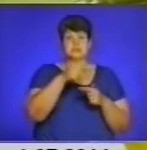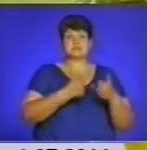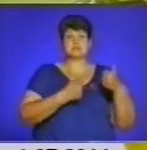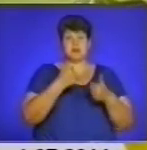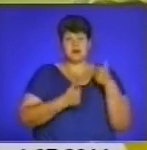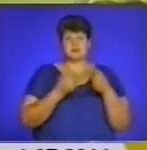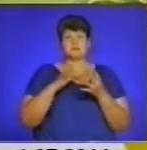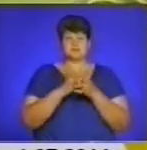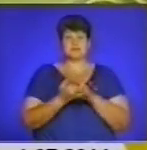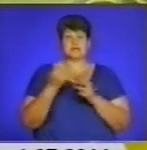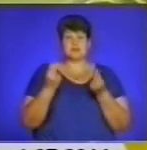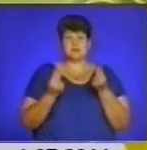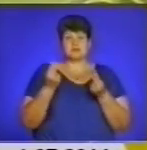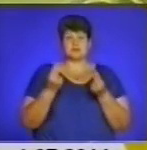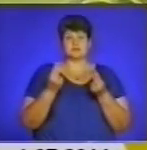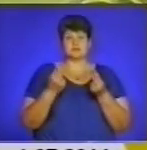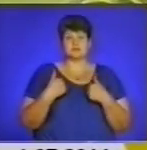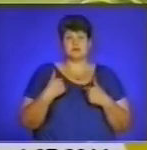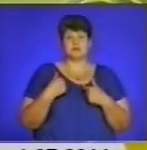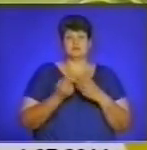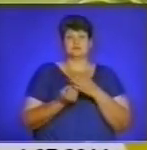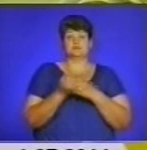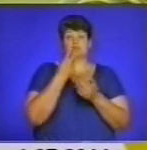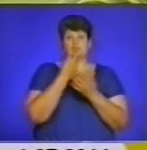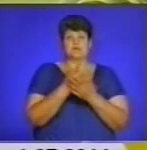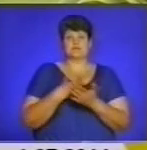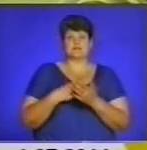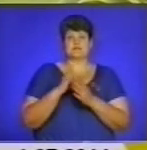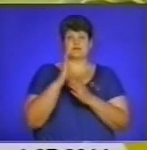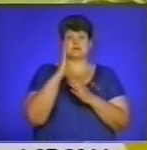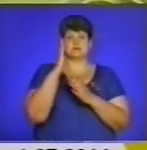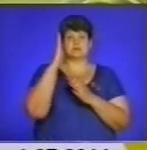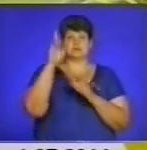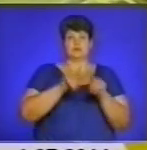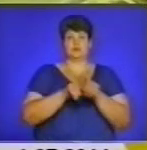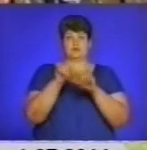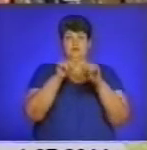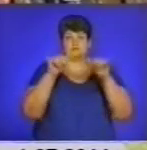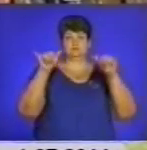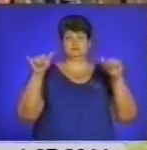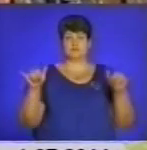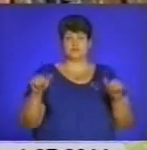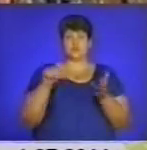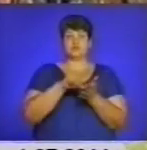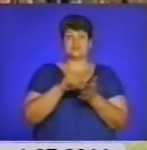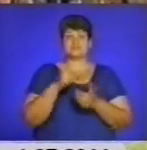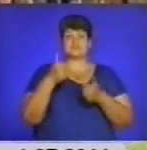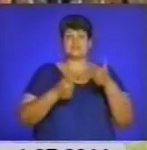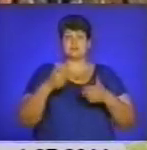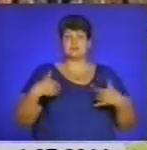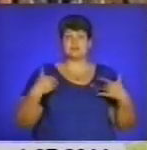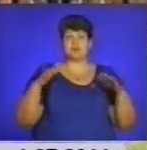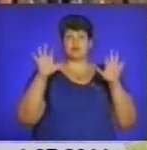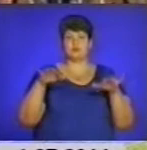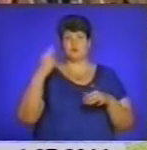проявив себе, ці таланти і вже почав далі. Учасників змагань привітав голова